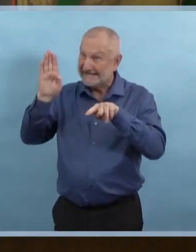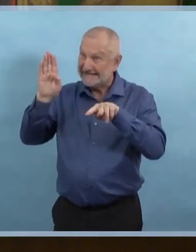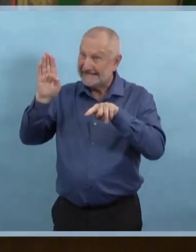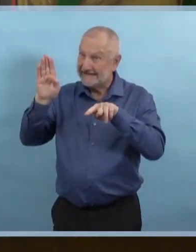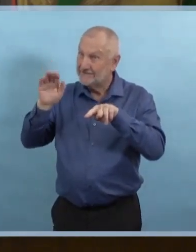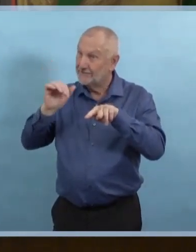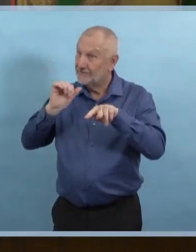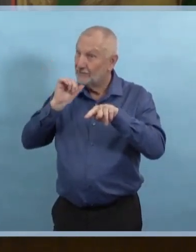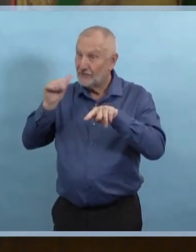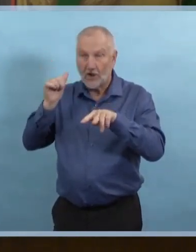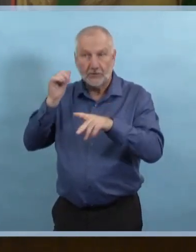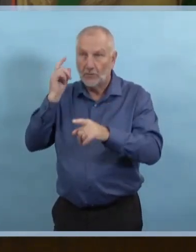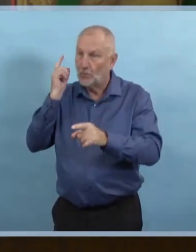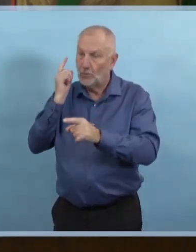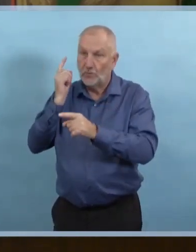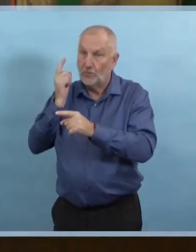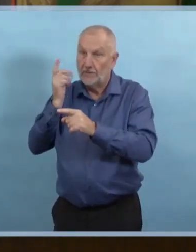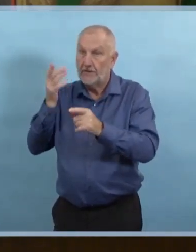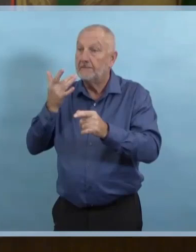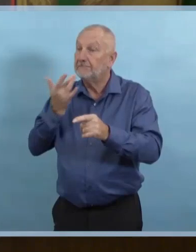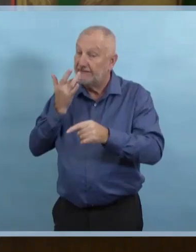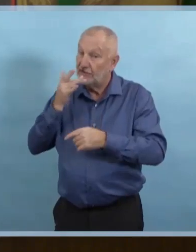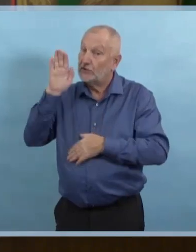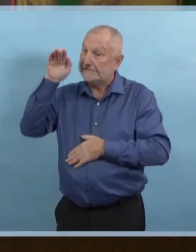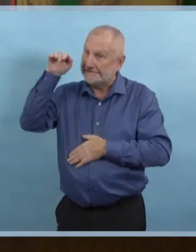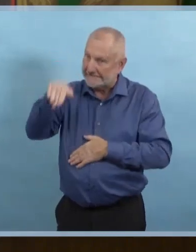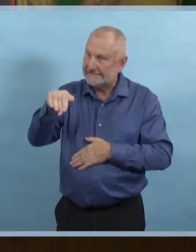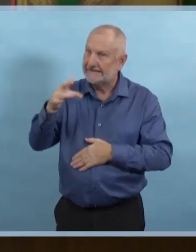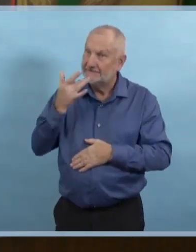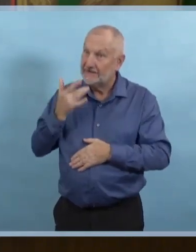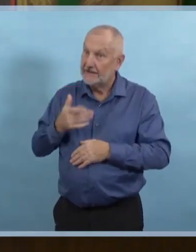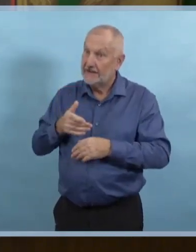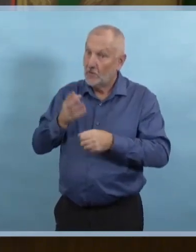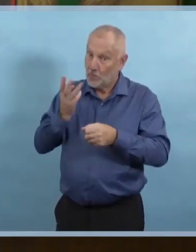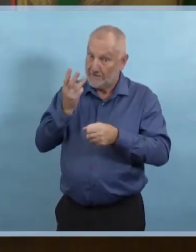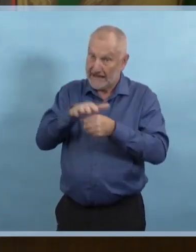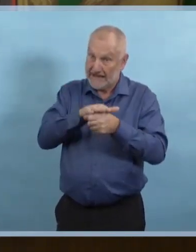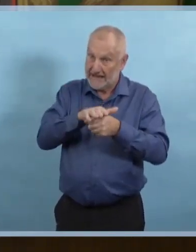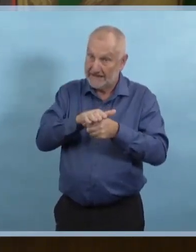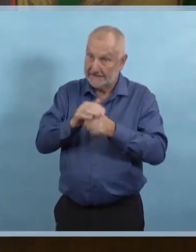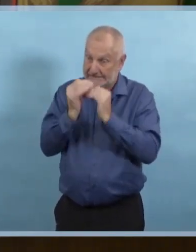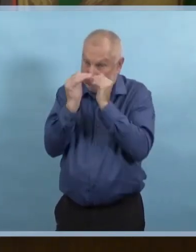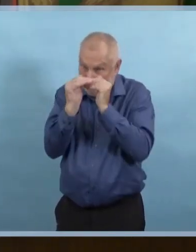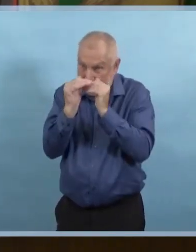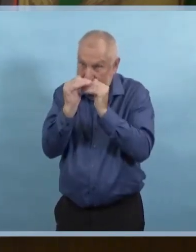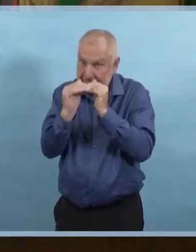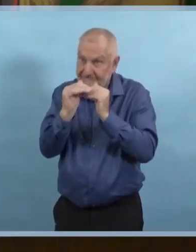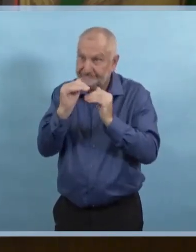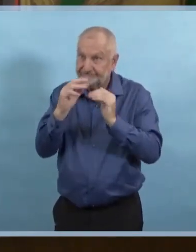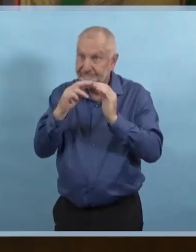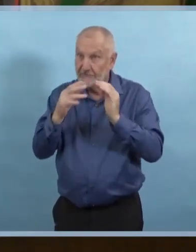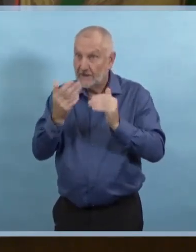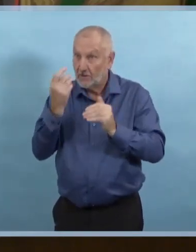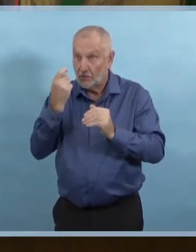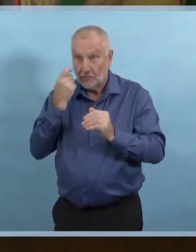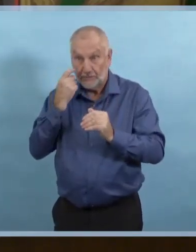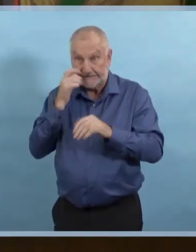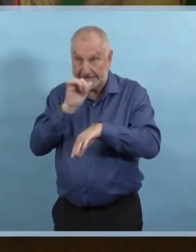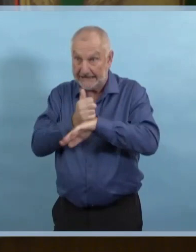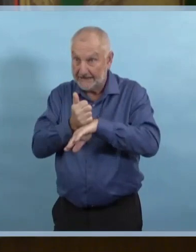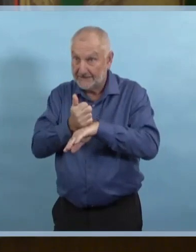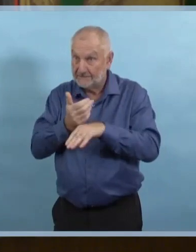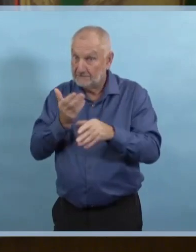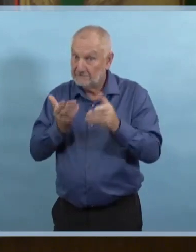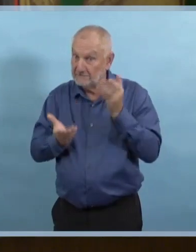n'ont peut-être pas eu le temps nécessaire pour avoir leur plein effet jusqu'à maintenant. Et nous savons que l'action de grâce a probablement eu un effet